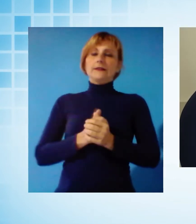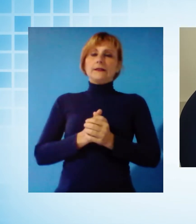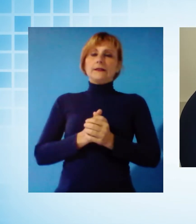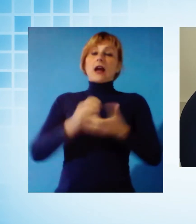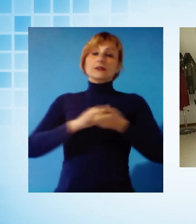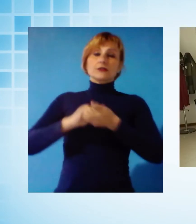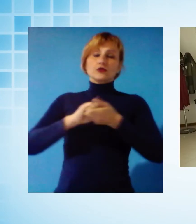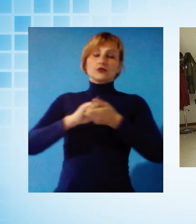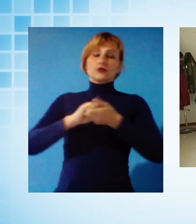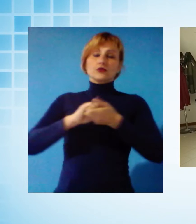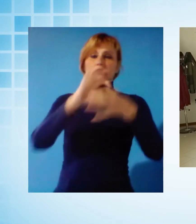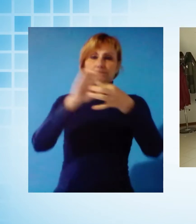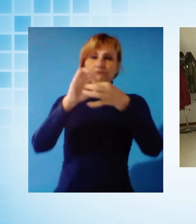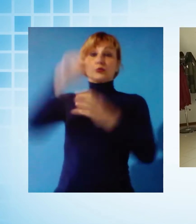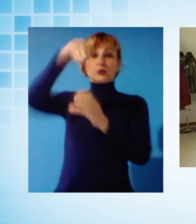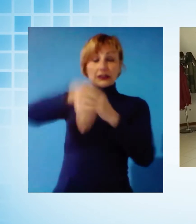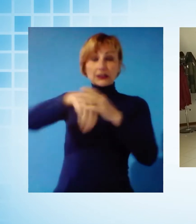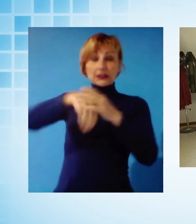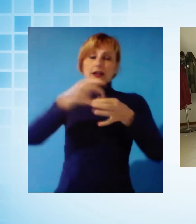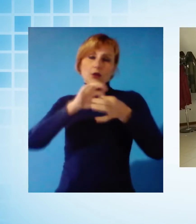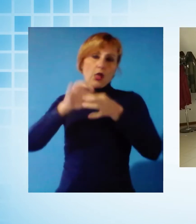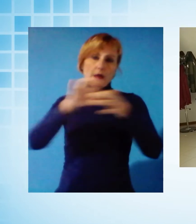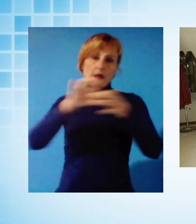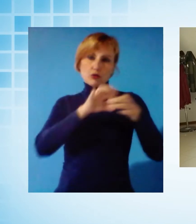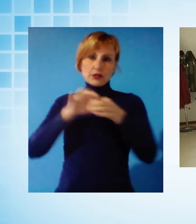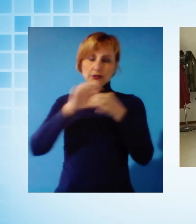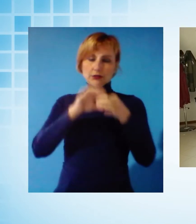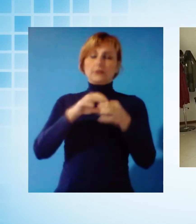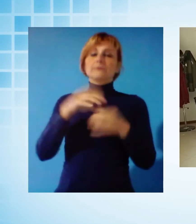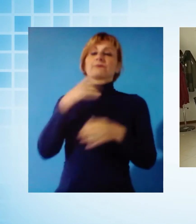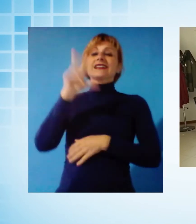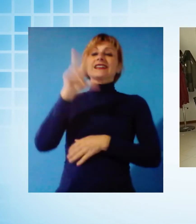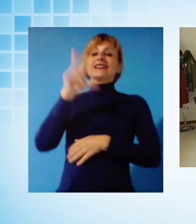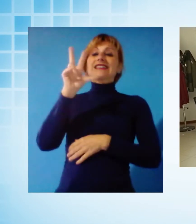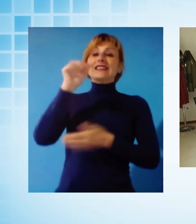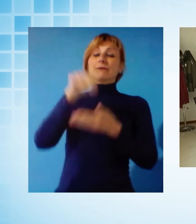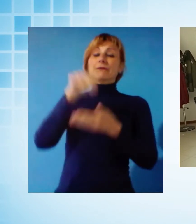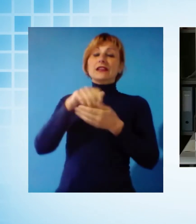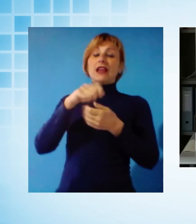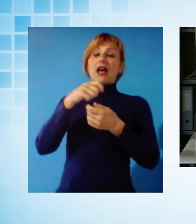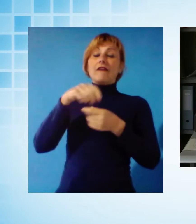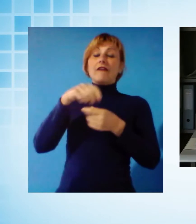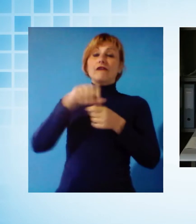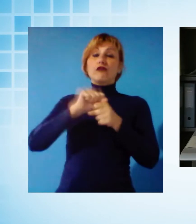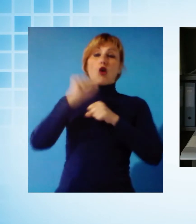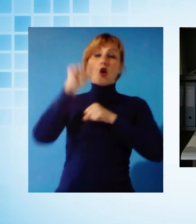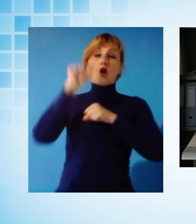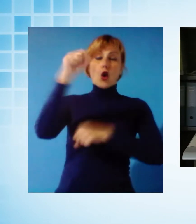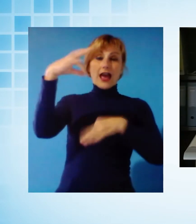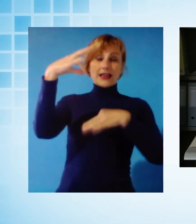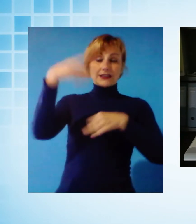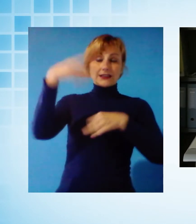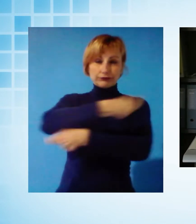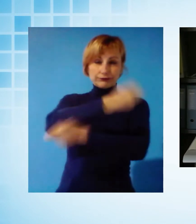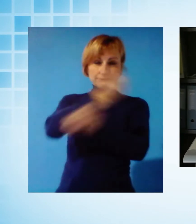sinergia interne, è stato possibile distribuire 30.000 volantini informativi, collocare oltre 1.000 locandine nei locali